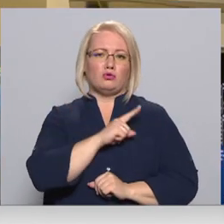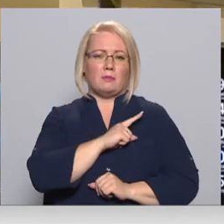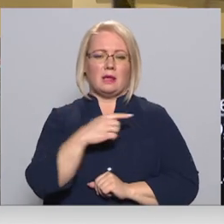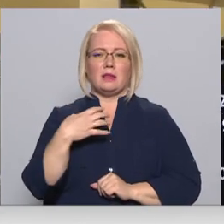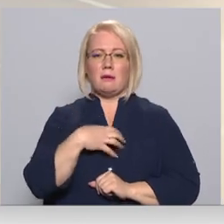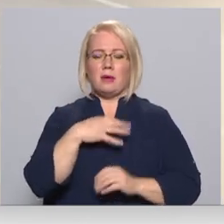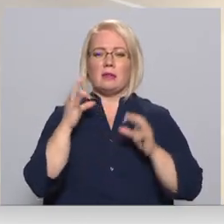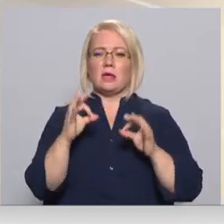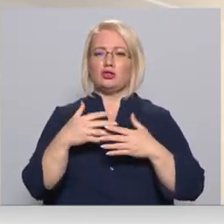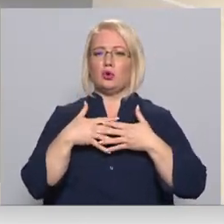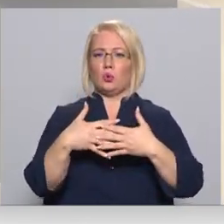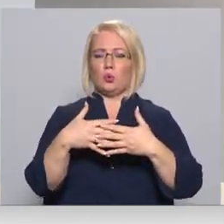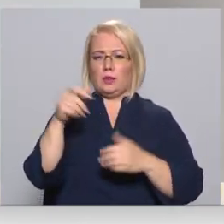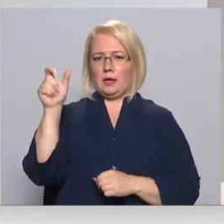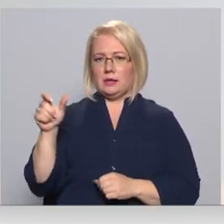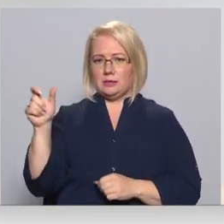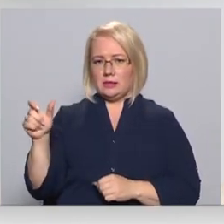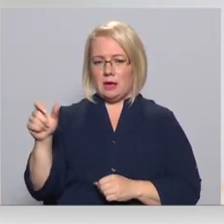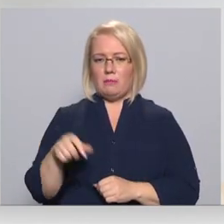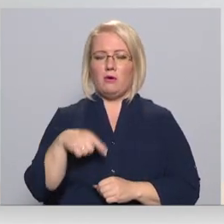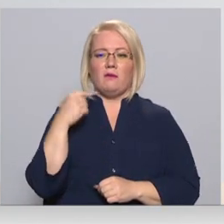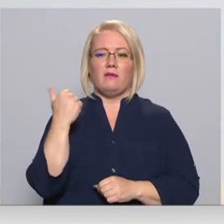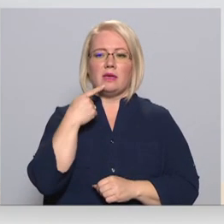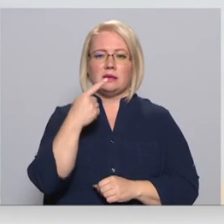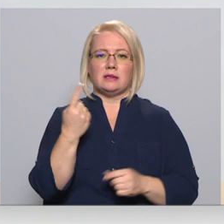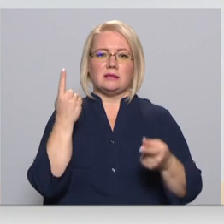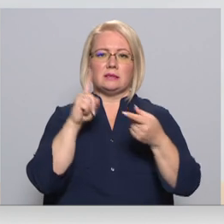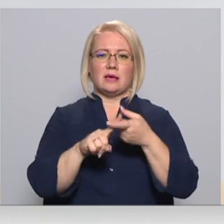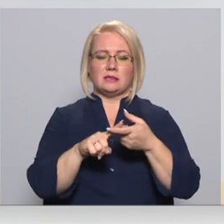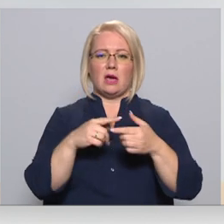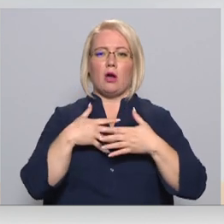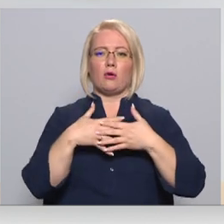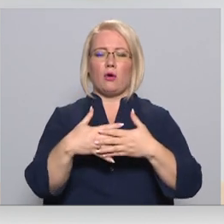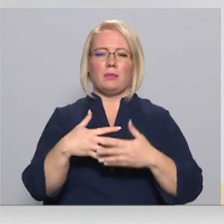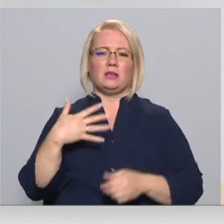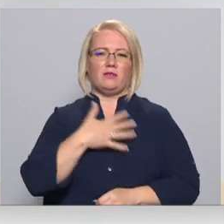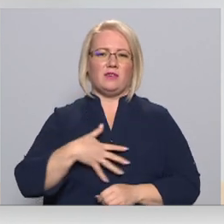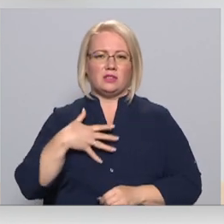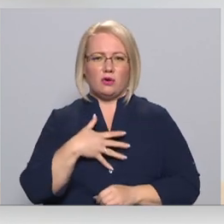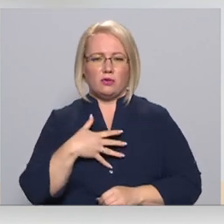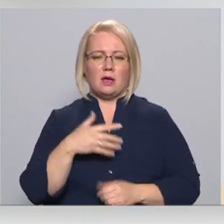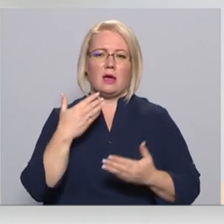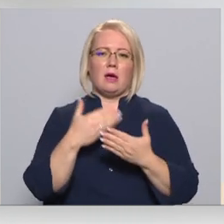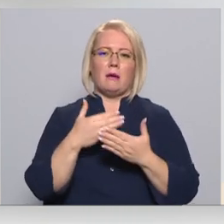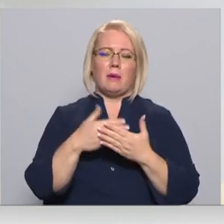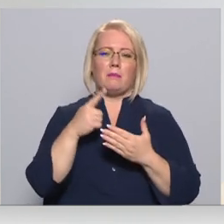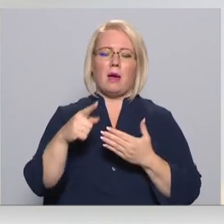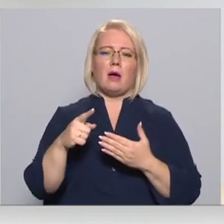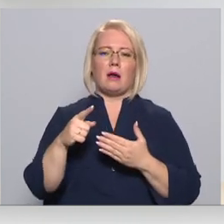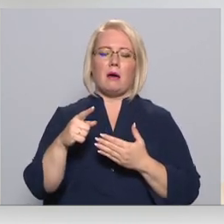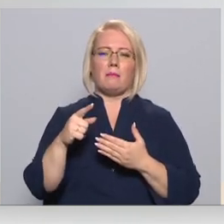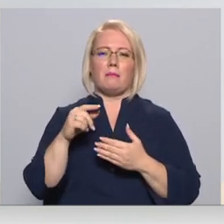nepieciešams grūtniecēm. Tas ir saistīts ar grūtniecības fizioloģiju, pirmkārt krītās imunitāti